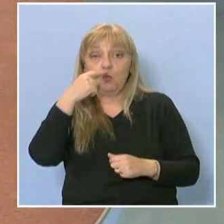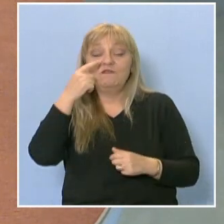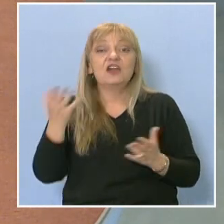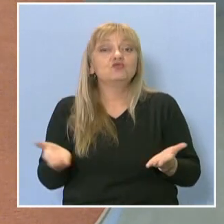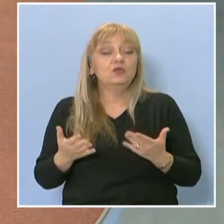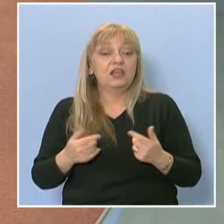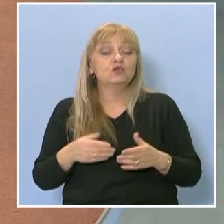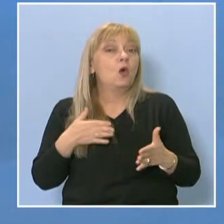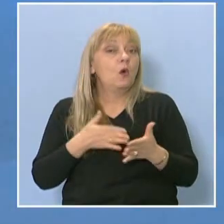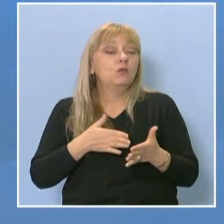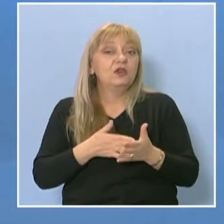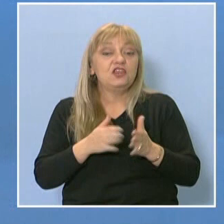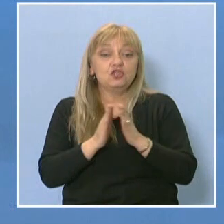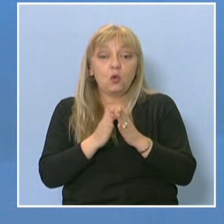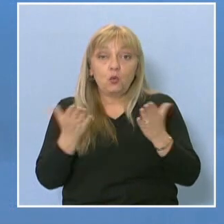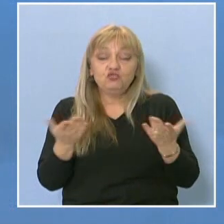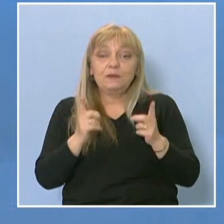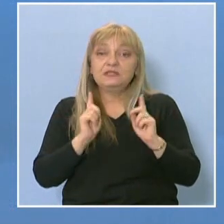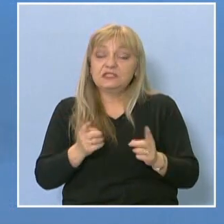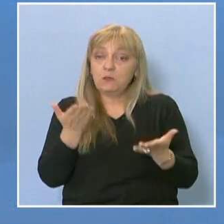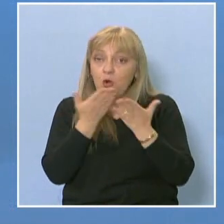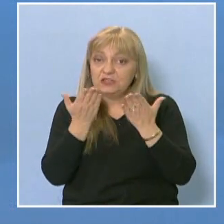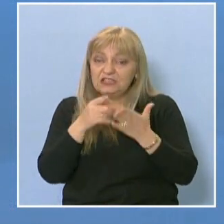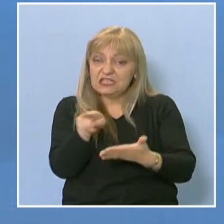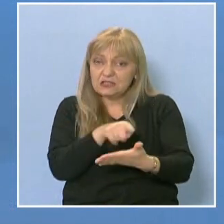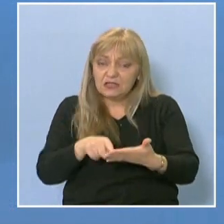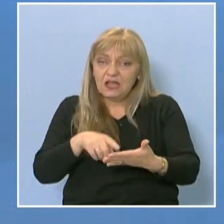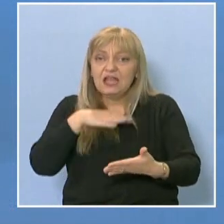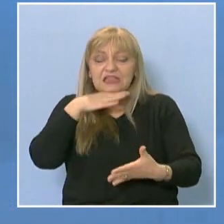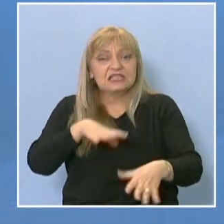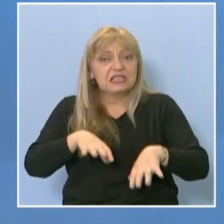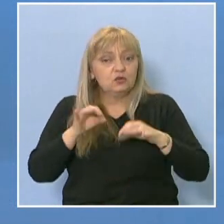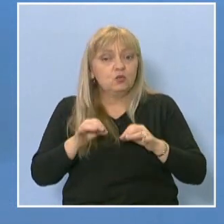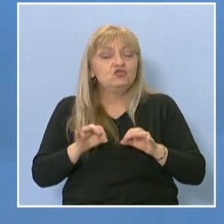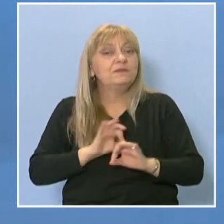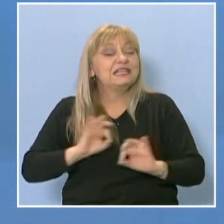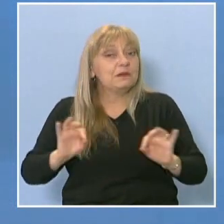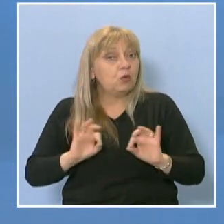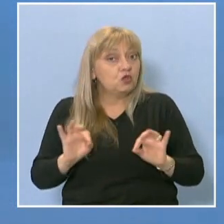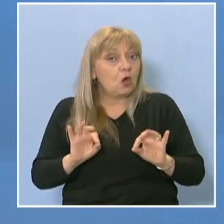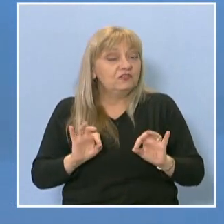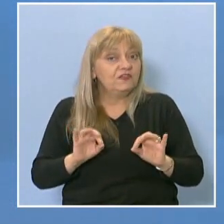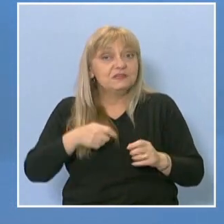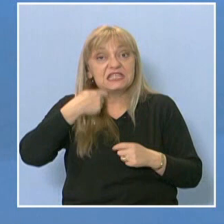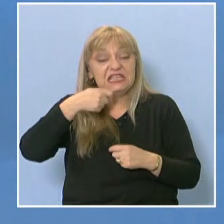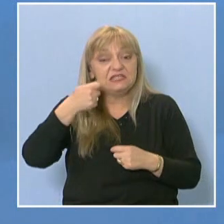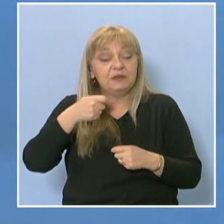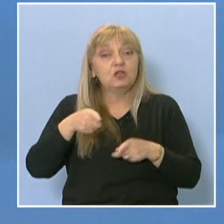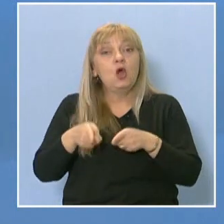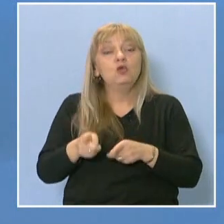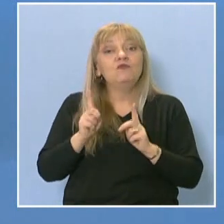понеже учебниците могат да се прочитат, да се научат, да се подготвим за сесия, но това, което